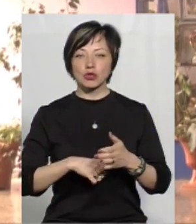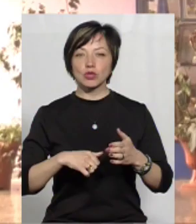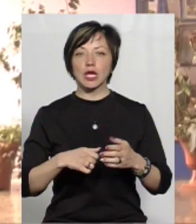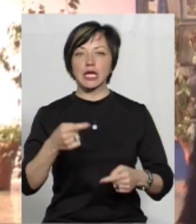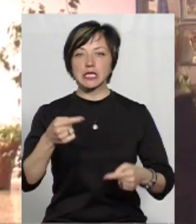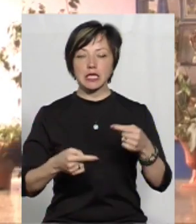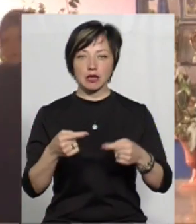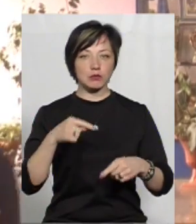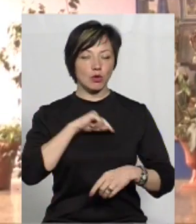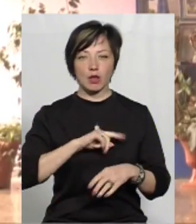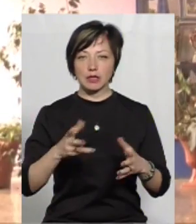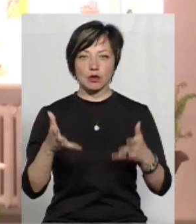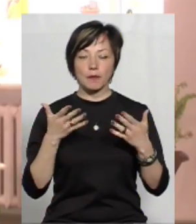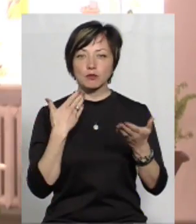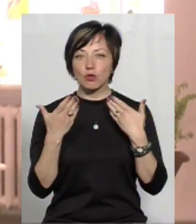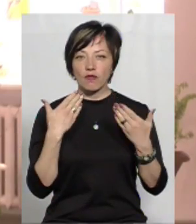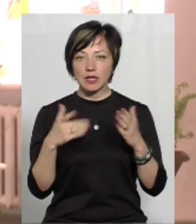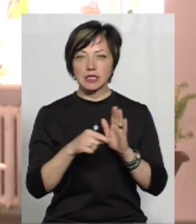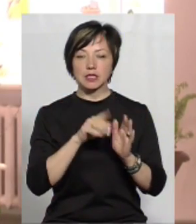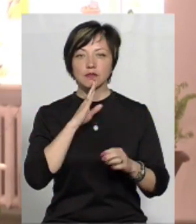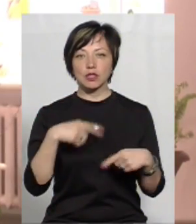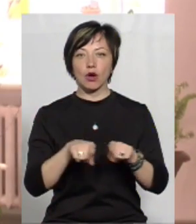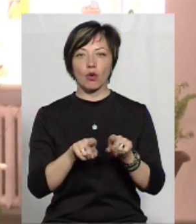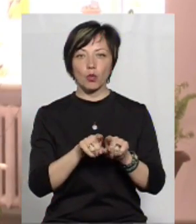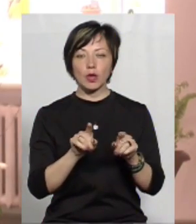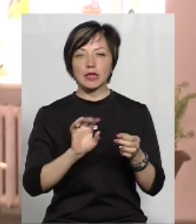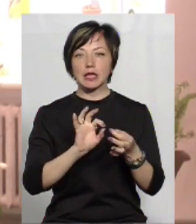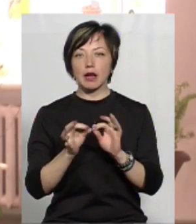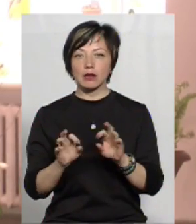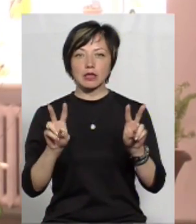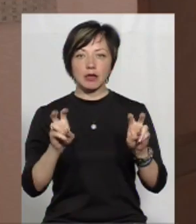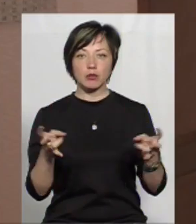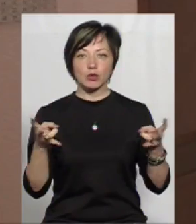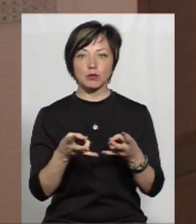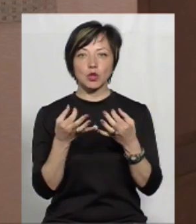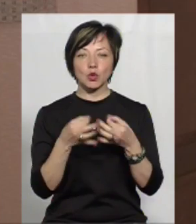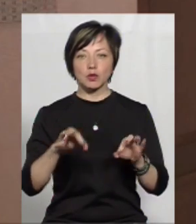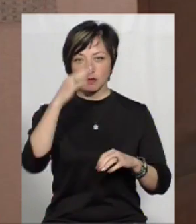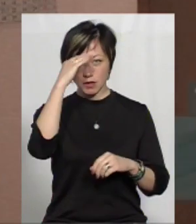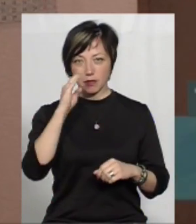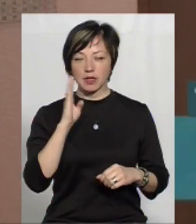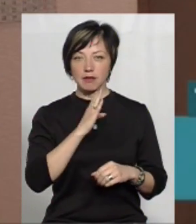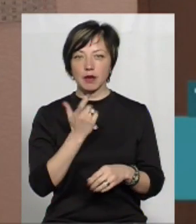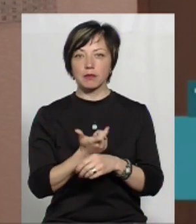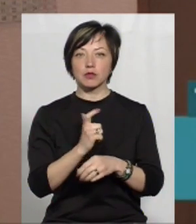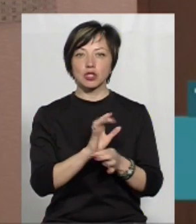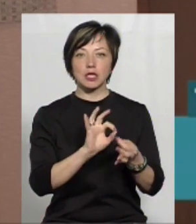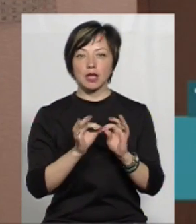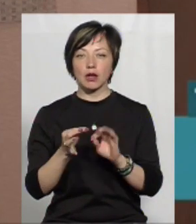психолог, каже, не з'ясувала. Щоби поспілкуватися з дівчиною на таку делікатну тему, потрібен дозвіл батьків. Безлітальна розмова буде після